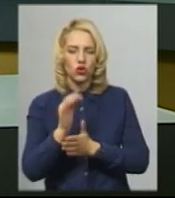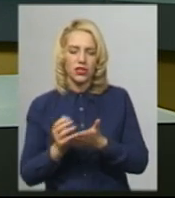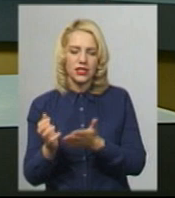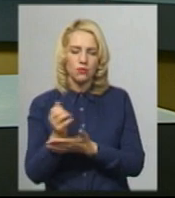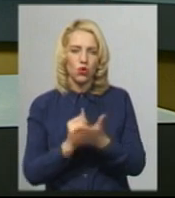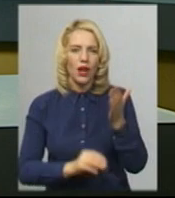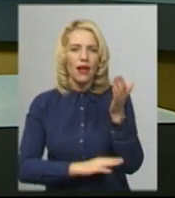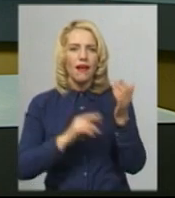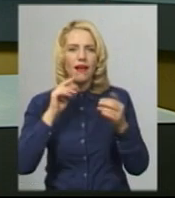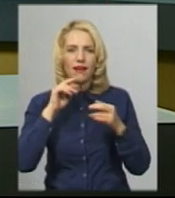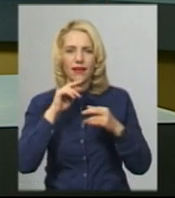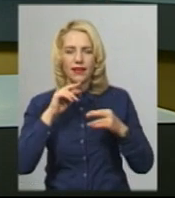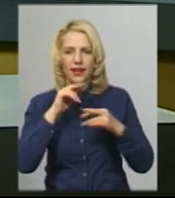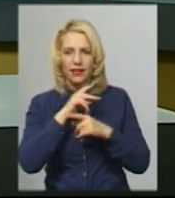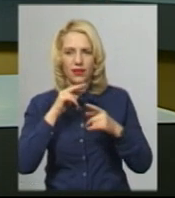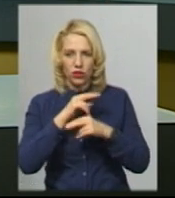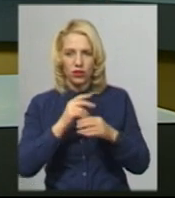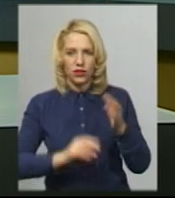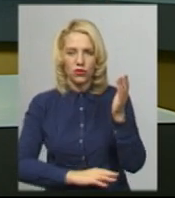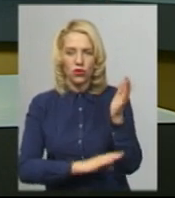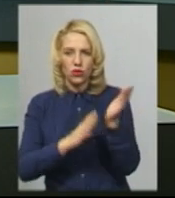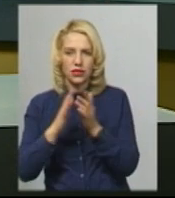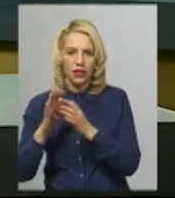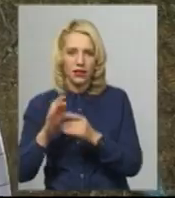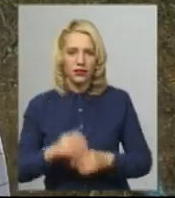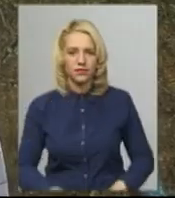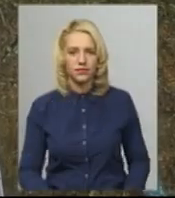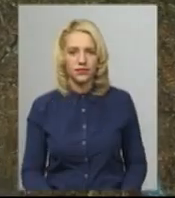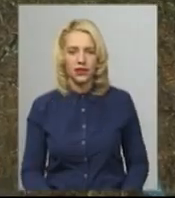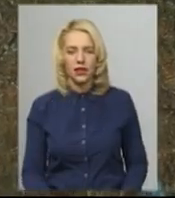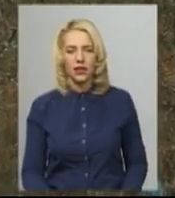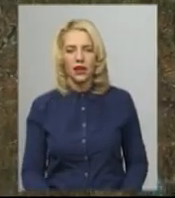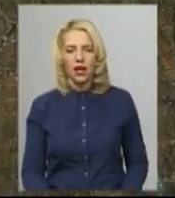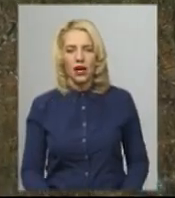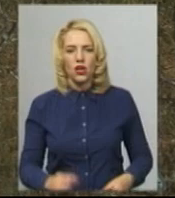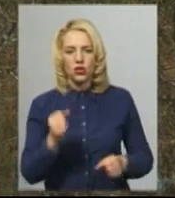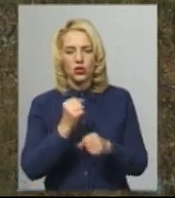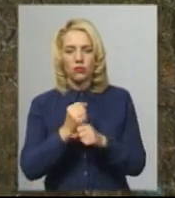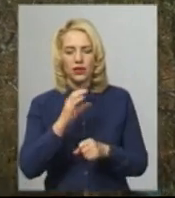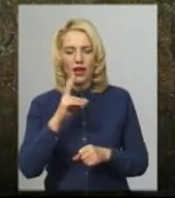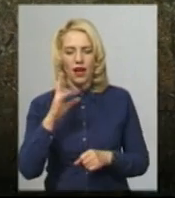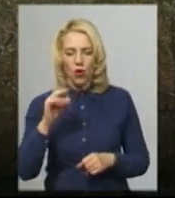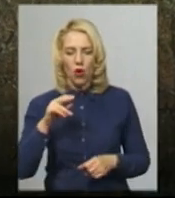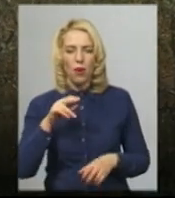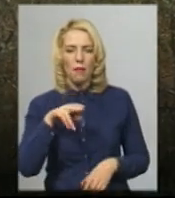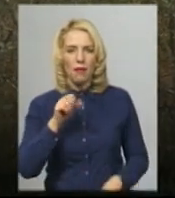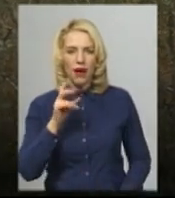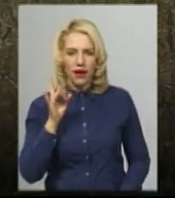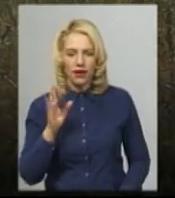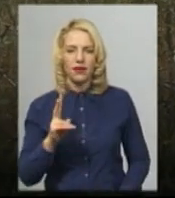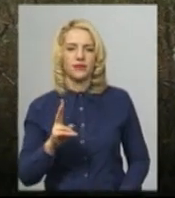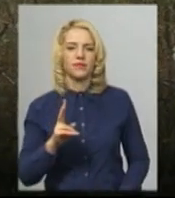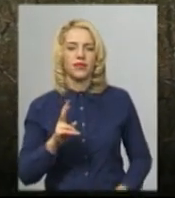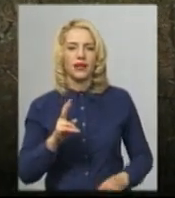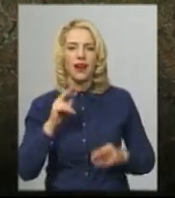рослин, закупляє їх в населення та виготовляє фіточаї. Зробити екопарк лікарських рослин, щоб